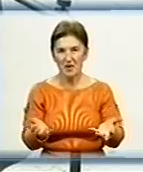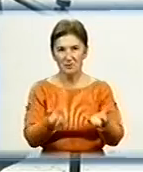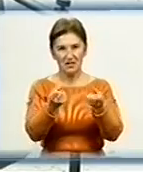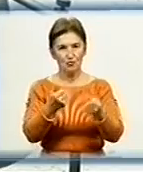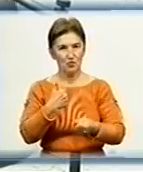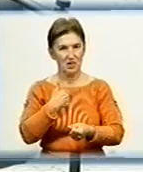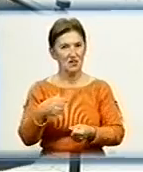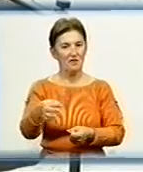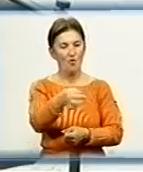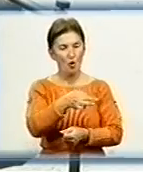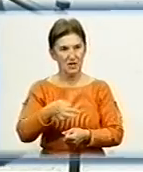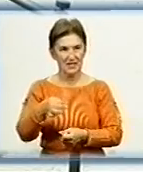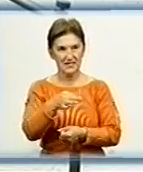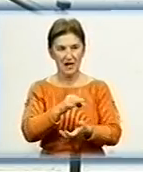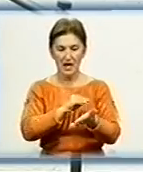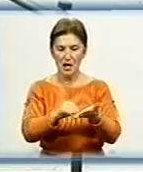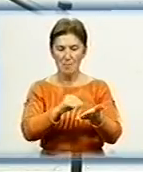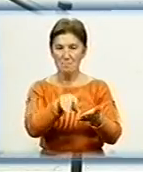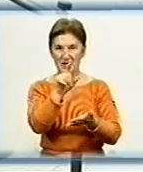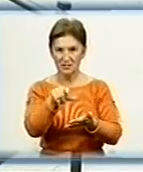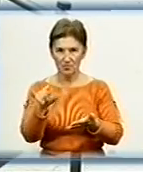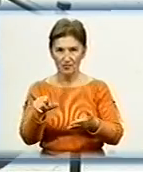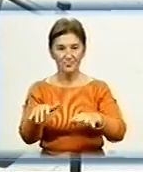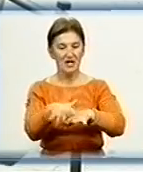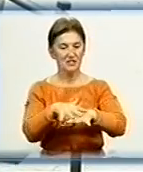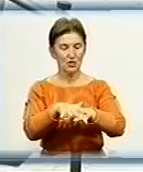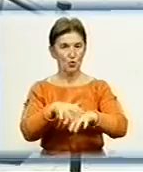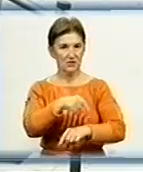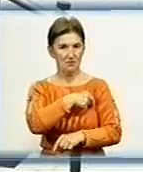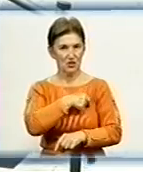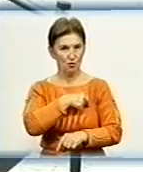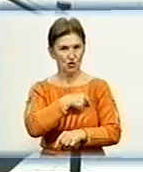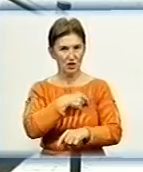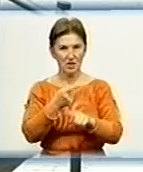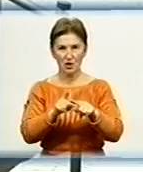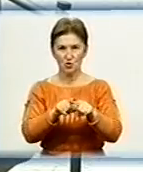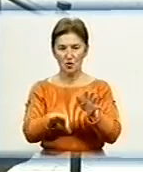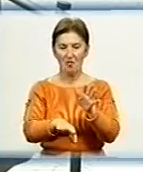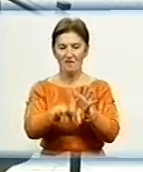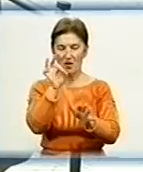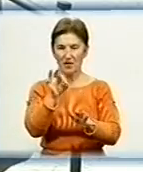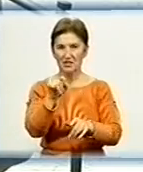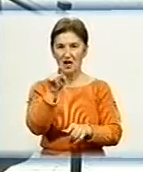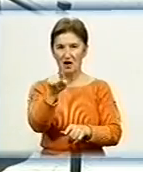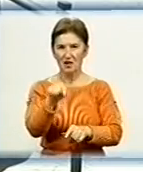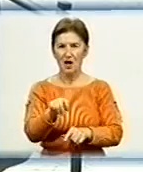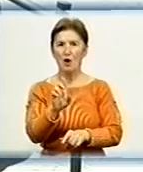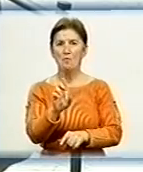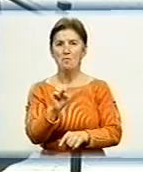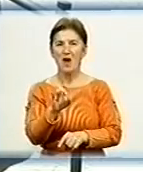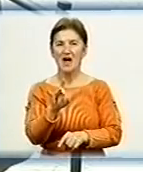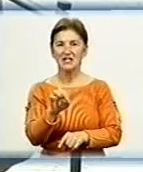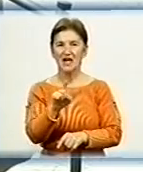народному депутату, який обраний у вашому окрузі Станіславу Березкіну